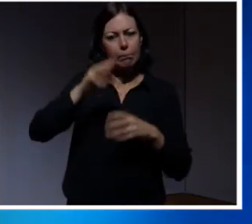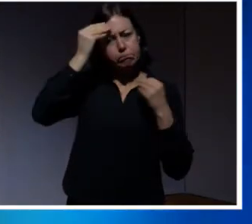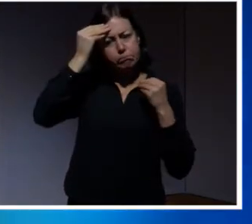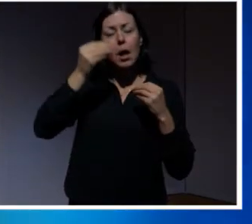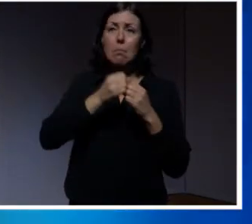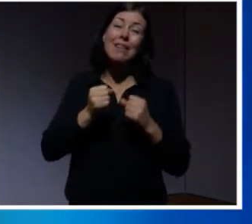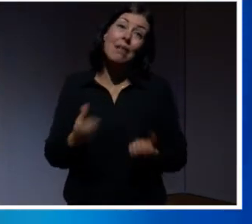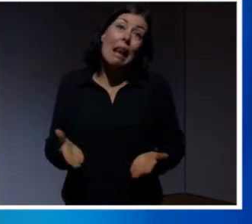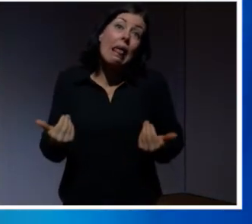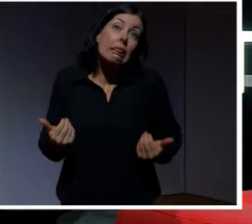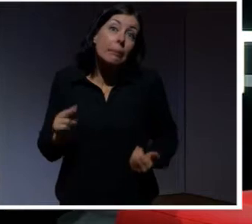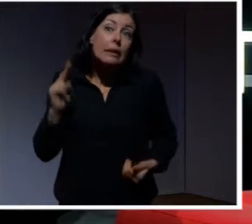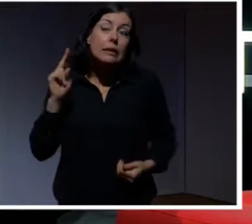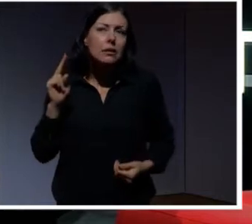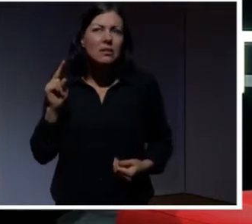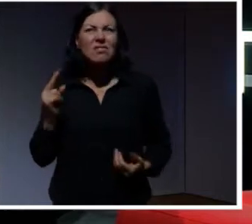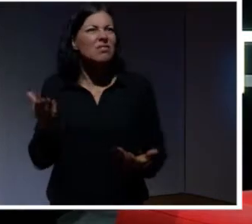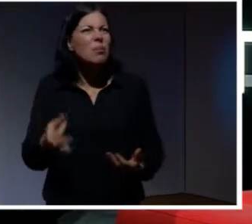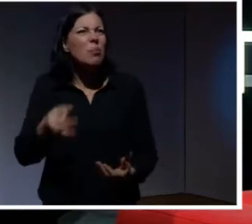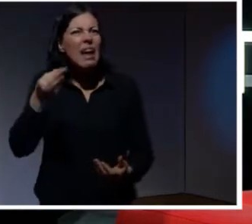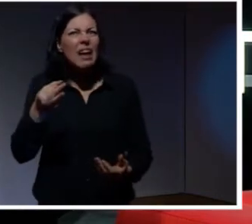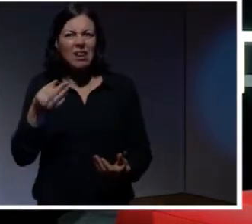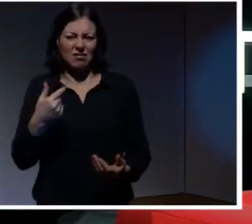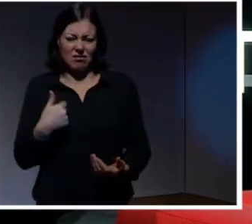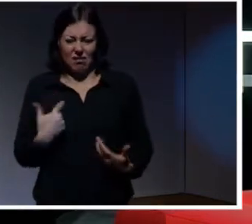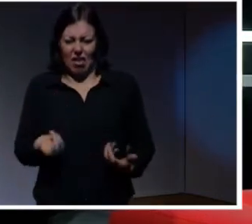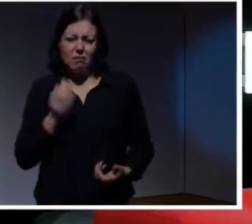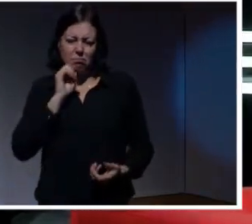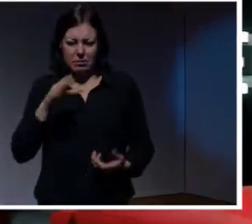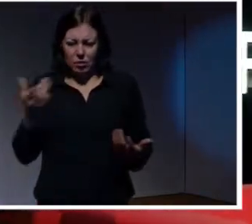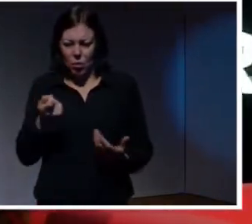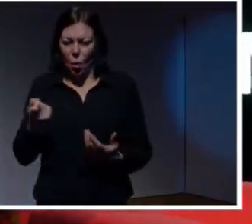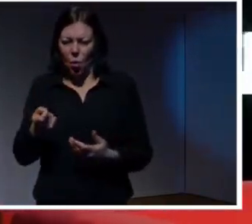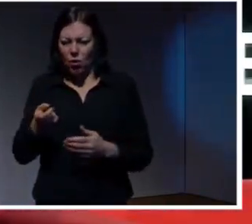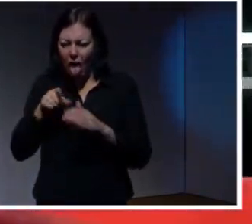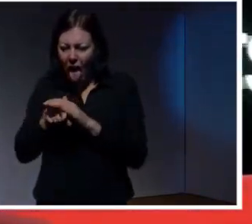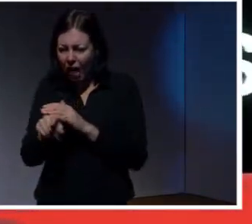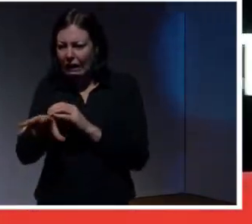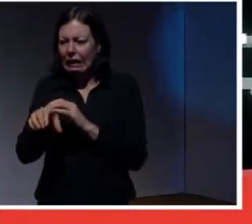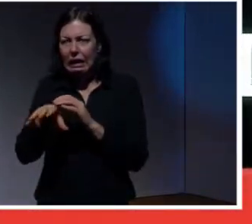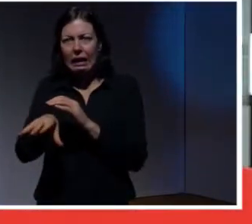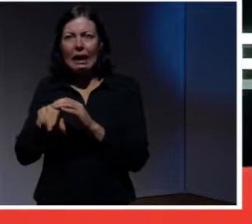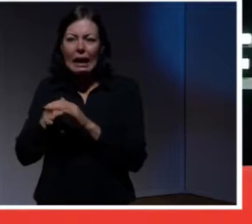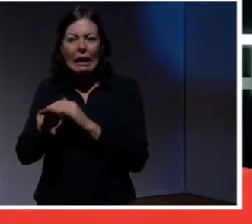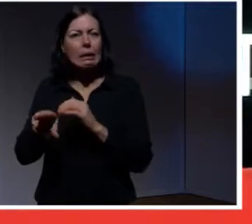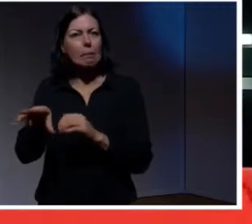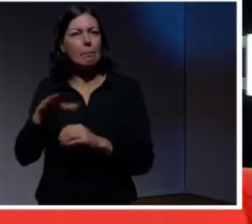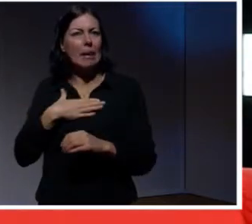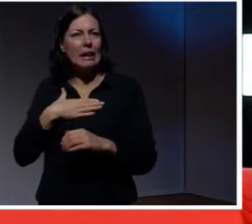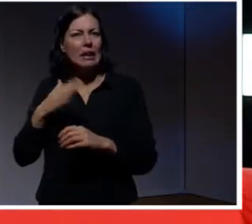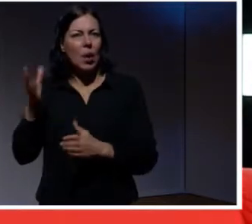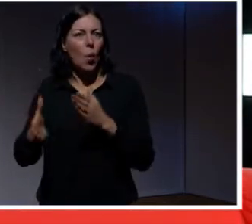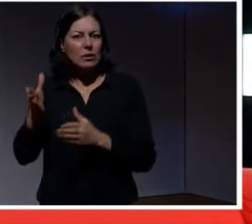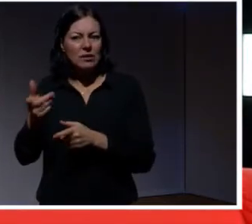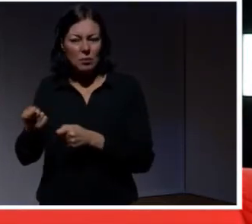Och så kan man ju tänka sig. Ja men vad är poängen med det där? Jag bryr mig lite om om man hackar min dammsugare. Det finns två olika problem med det här.